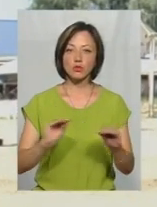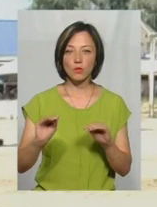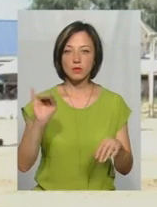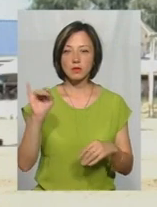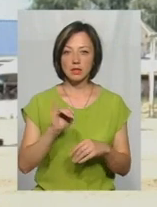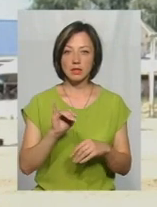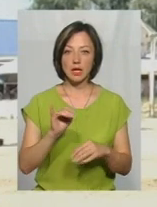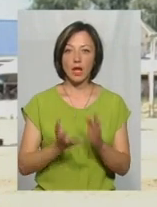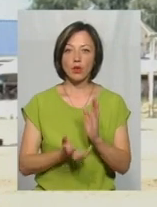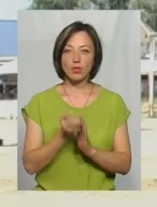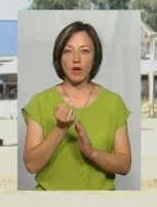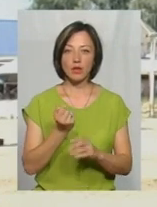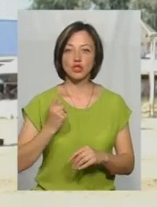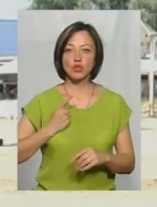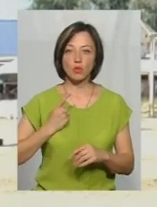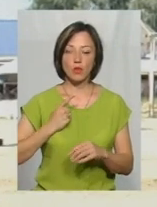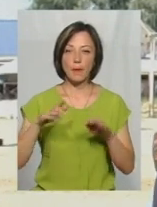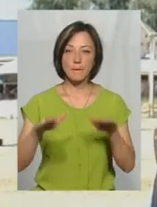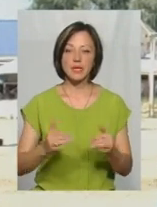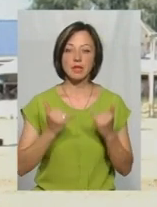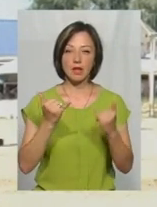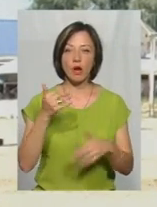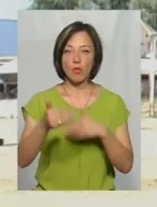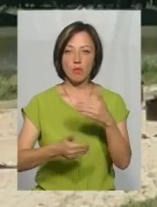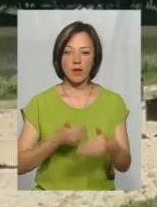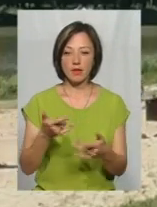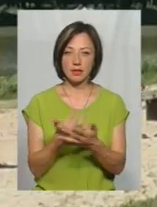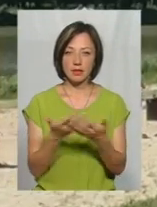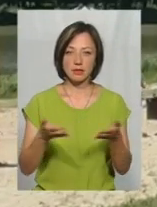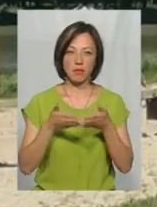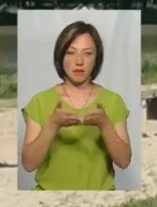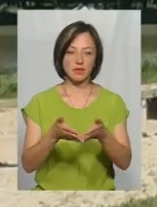рятувальники, які чергують саме на місці для купання. Є плавзасоби.